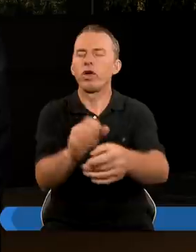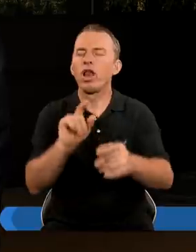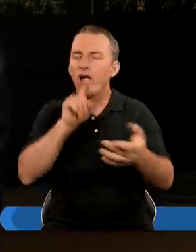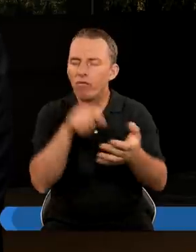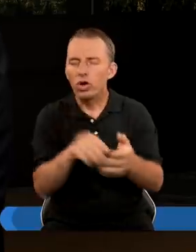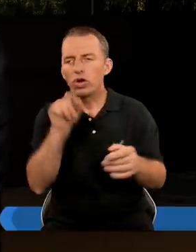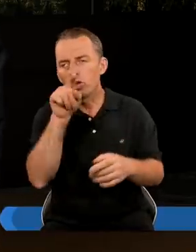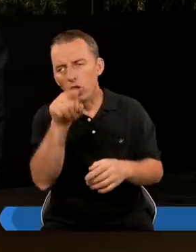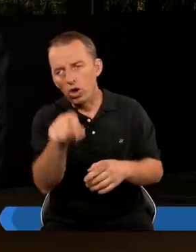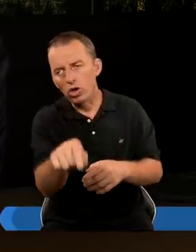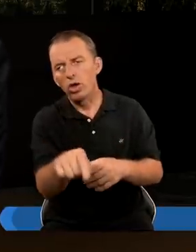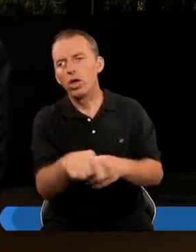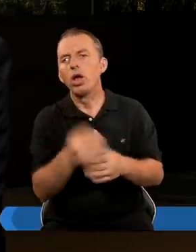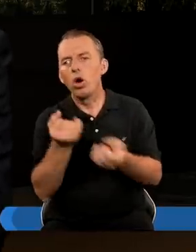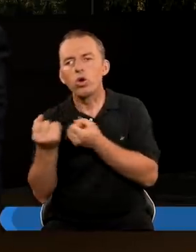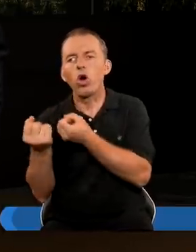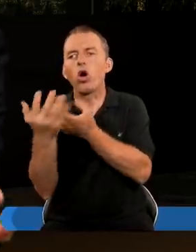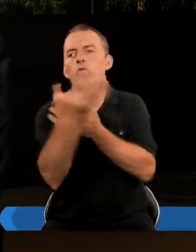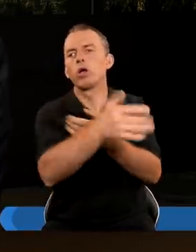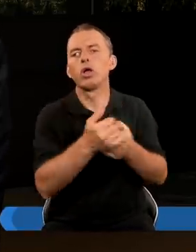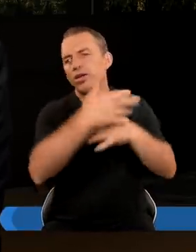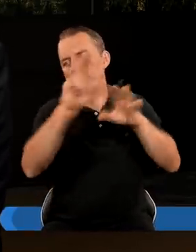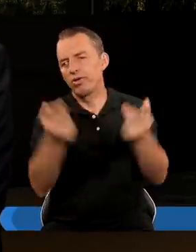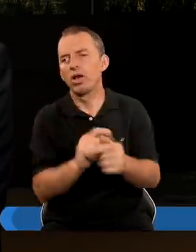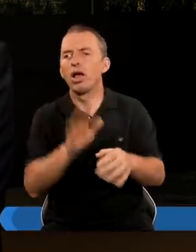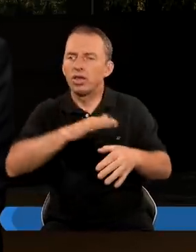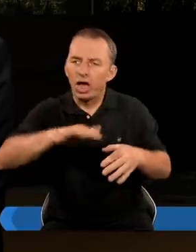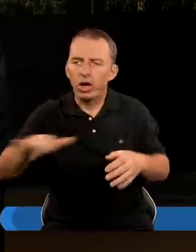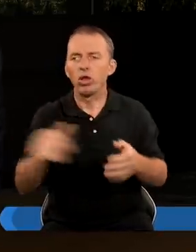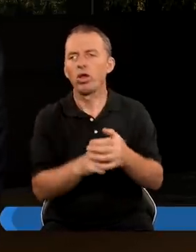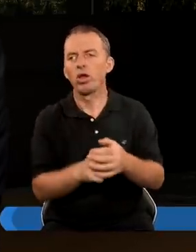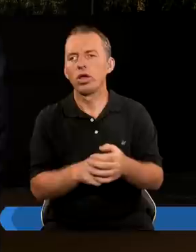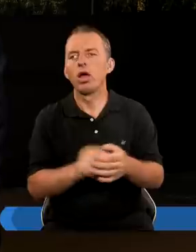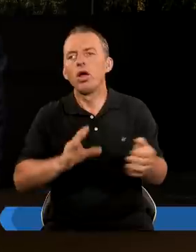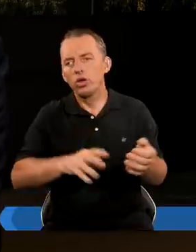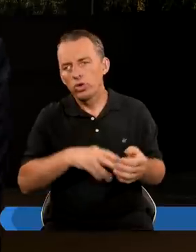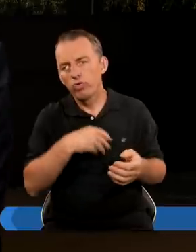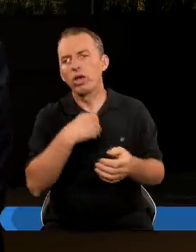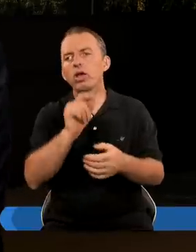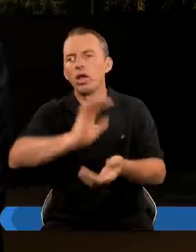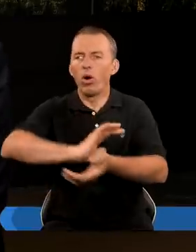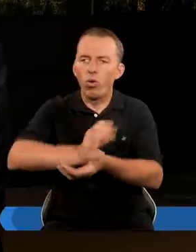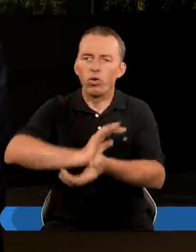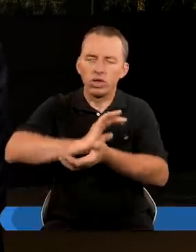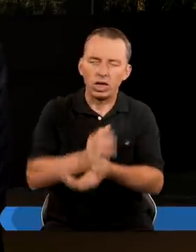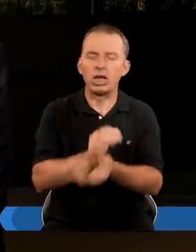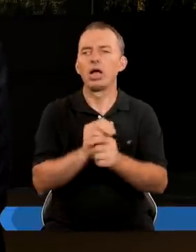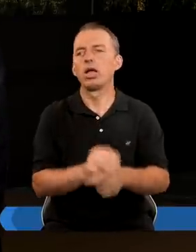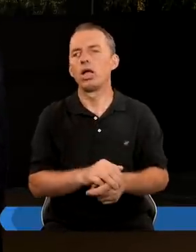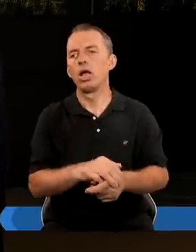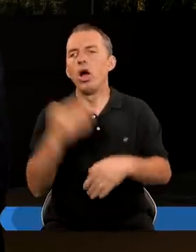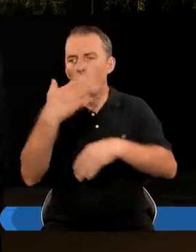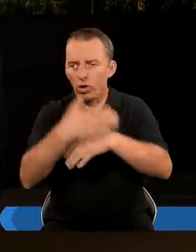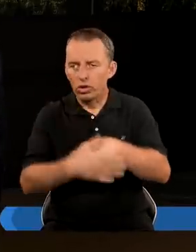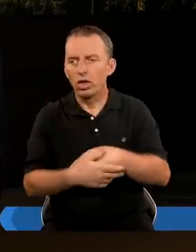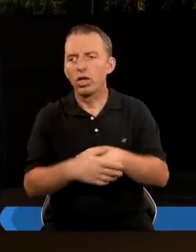Właśnie do tego Że wino szalenczej rozpusty Jest rozlewane Wśród wszystkich narodów Że święci są Uciskani I